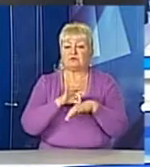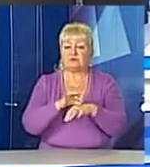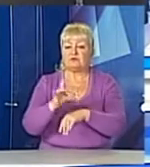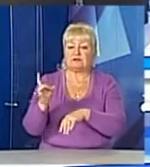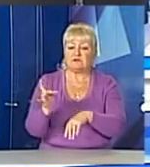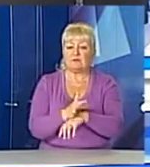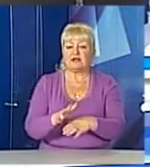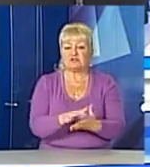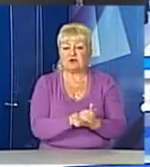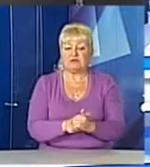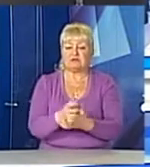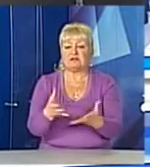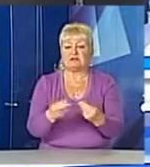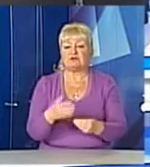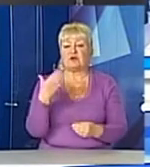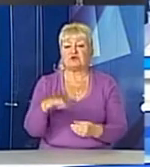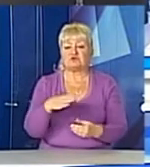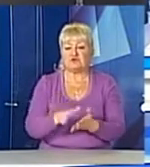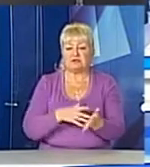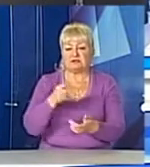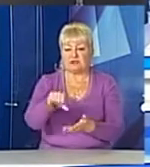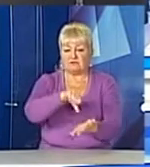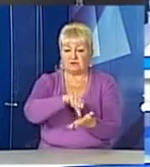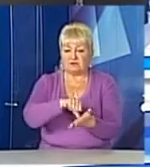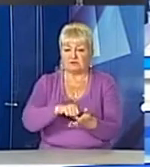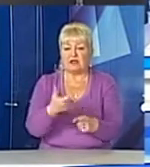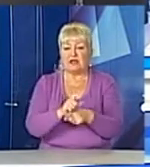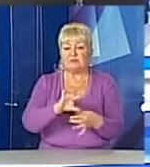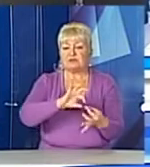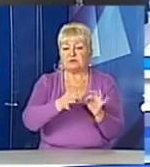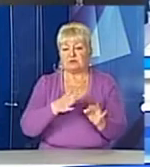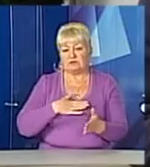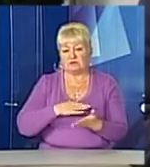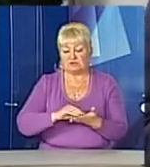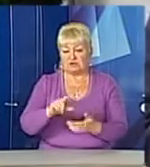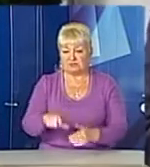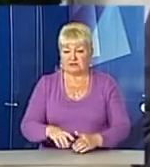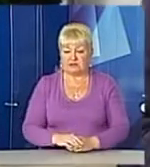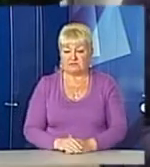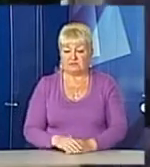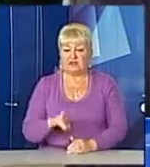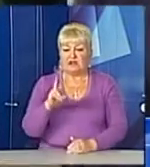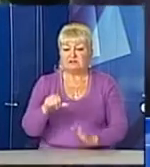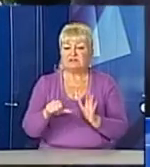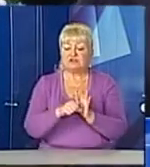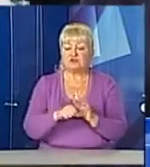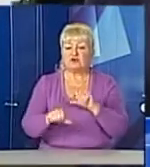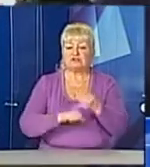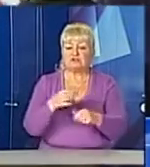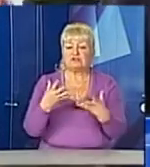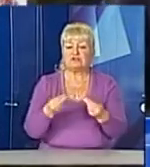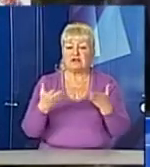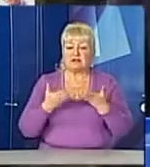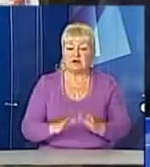організатори отримали півсотні заявок на участь. Більше подробиць в сюжеті Мартиєнко. У 206-ту річницю з дня